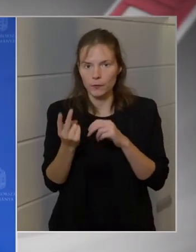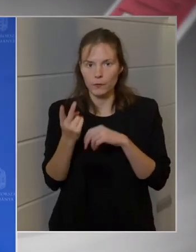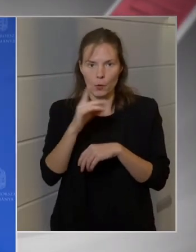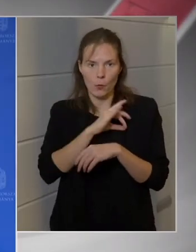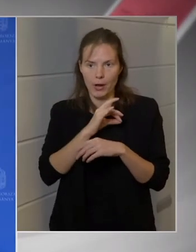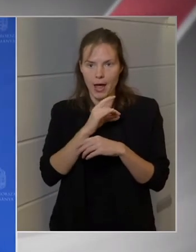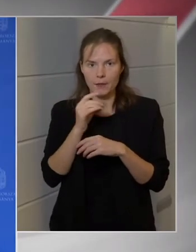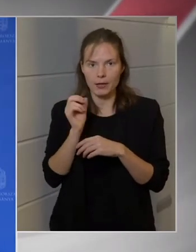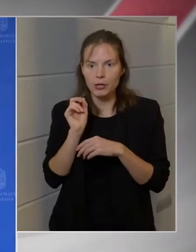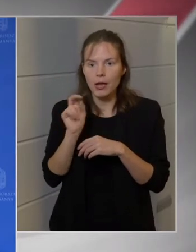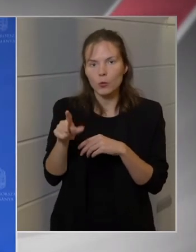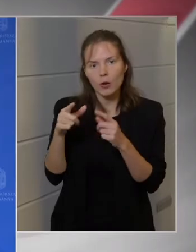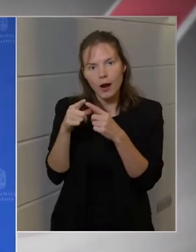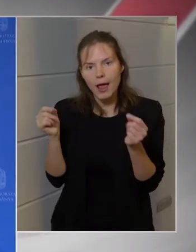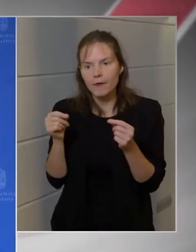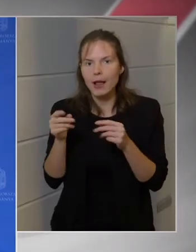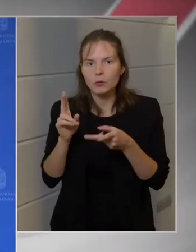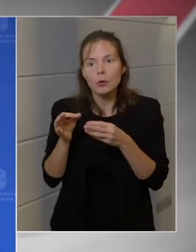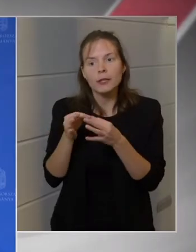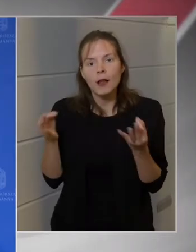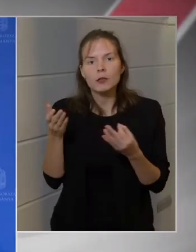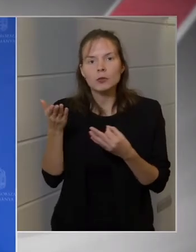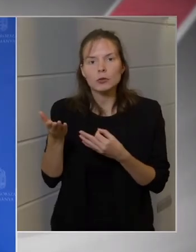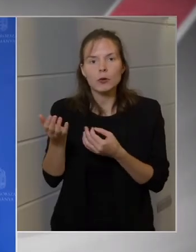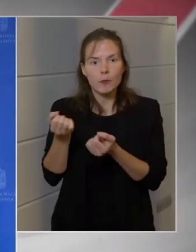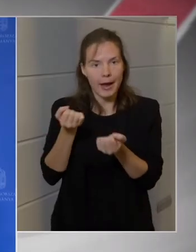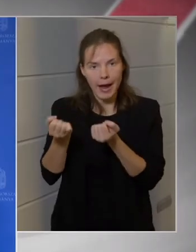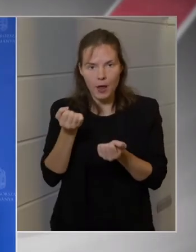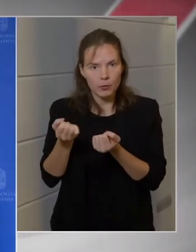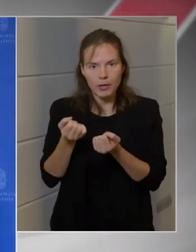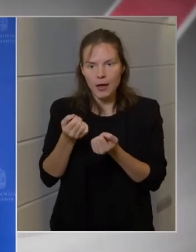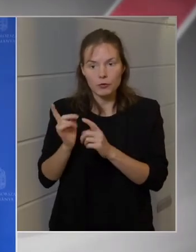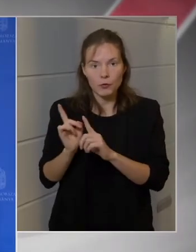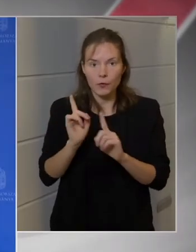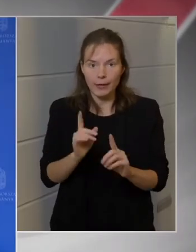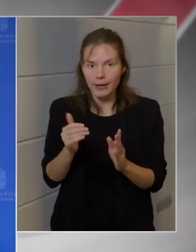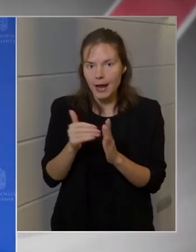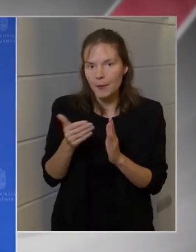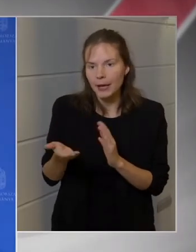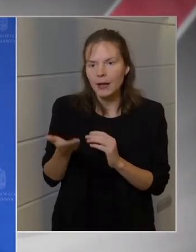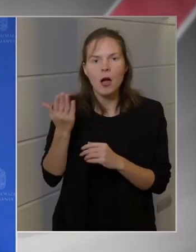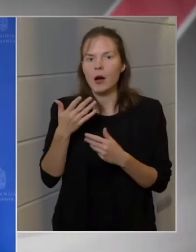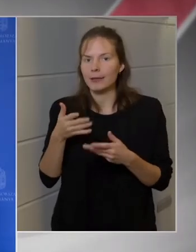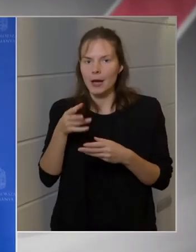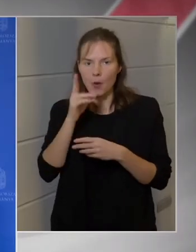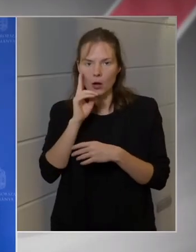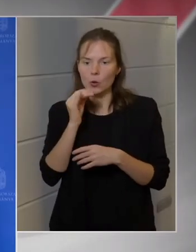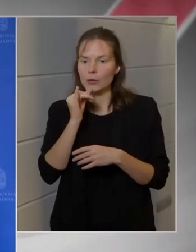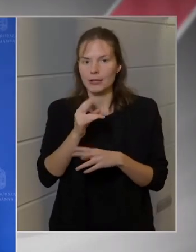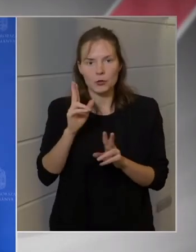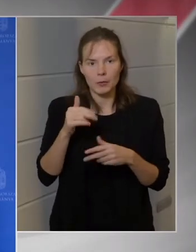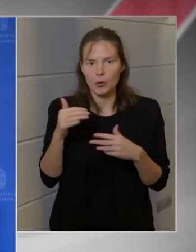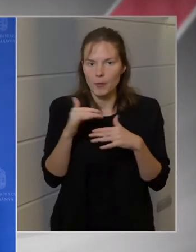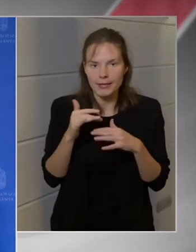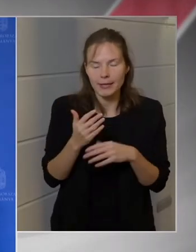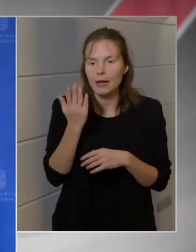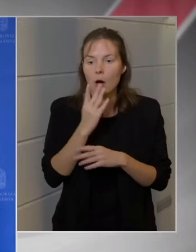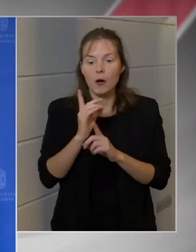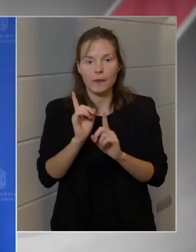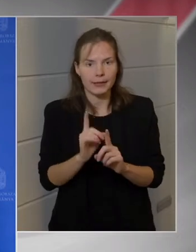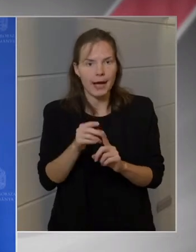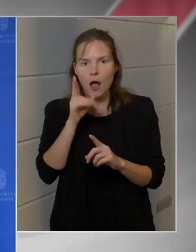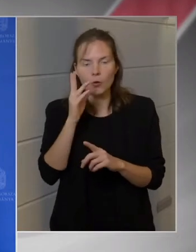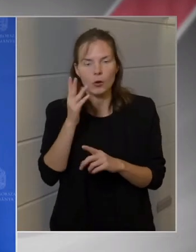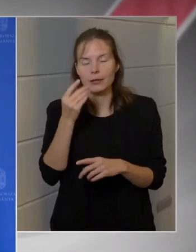hogy akkor ez a megállapodás fennáll. Ha nem, akkor ugye nincs miről beszélnünk. Ha fennáll, akkor meg nem tudjuk pontosan értelmezni